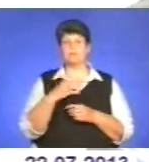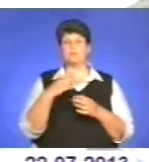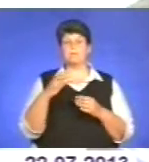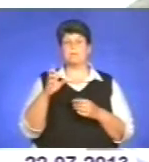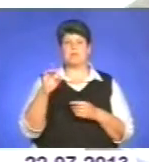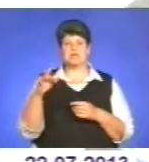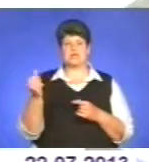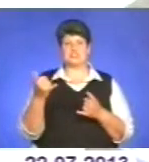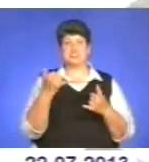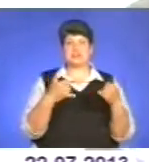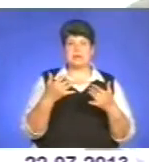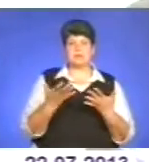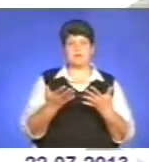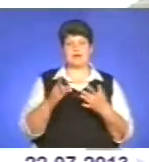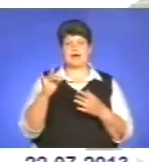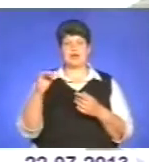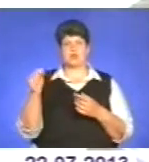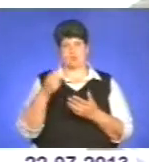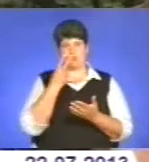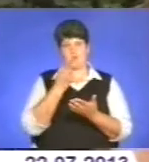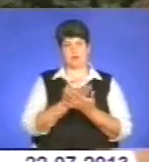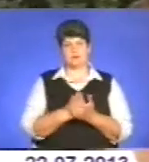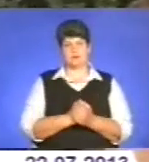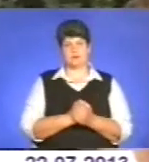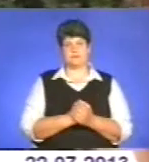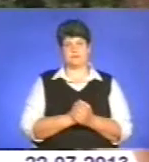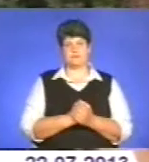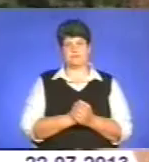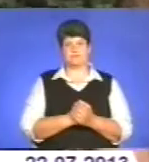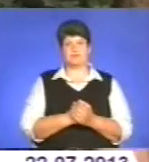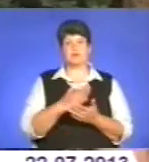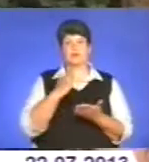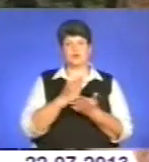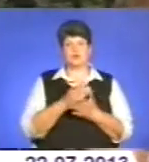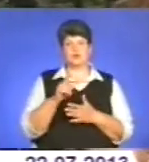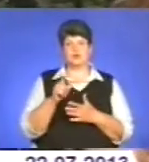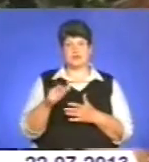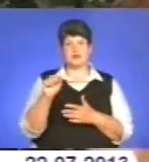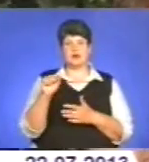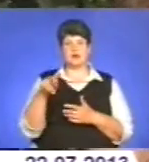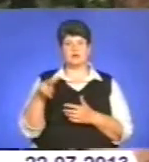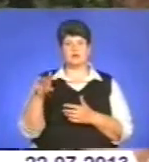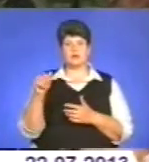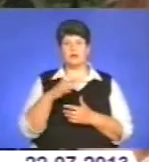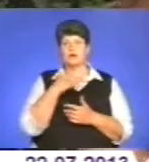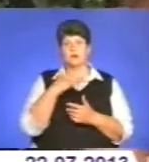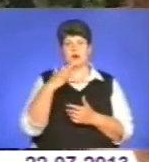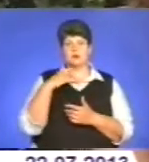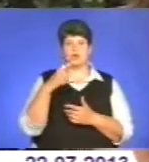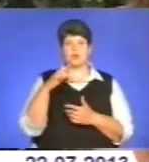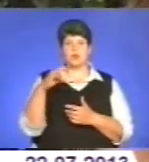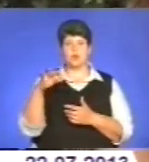хімічних, радіологічних показниках. Досить багатьох людей на ті алергії, адже відомо, що досить багато хлорки додають у воду.